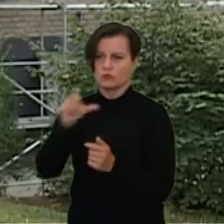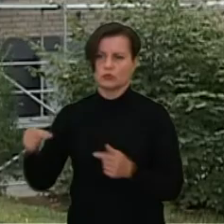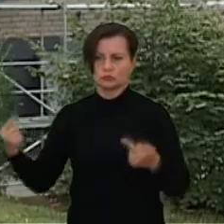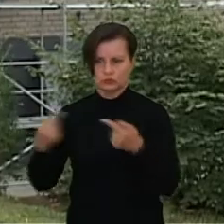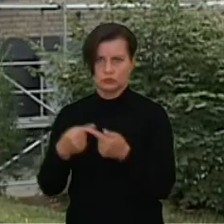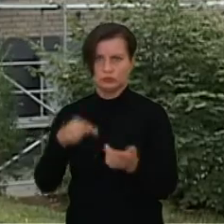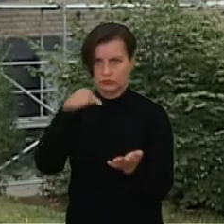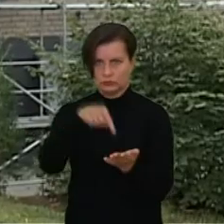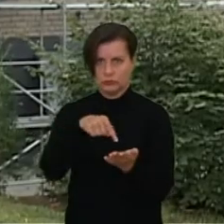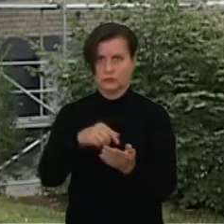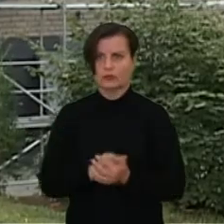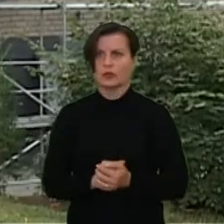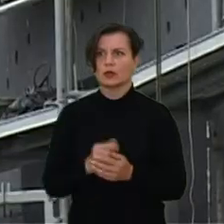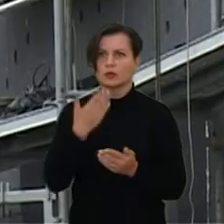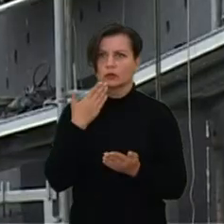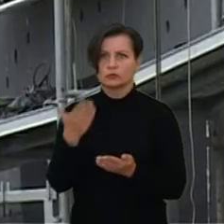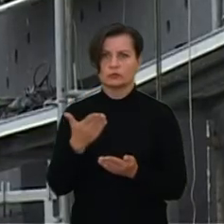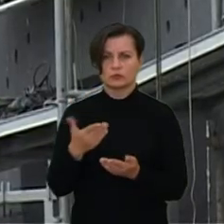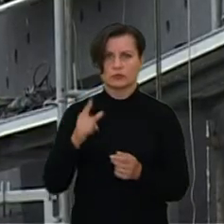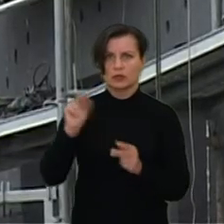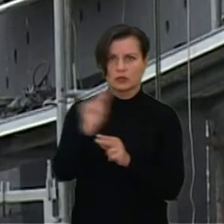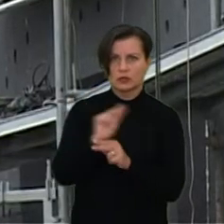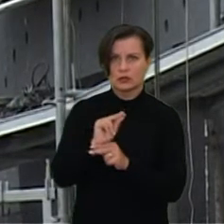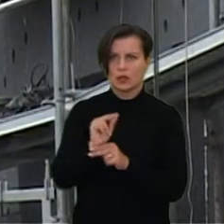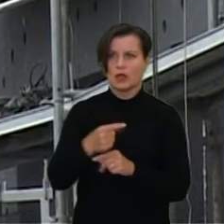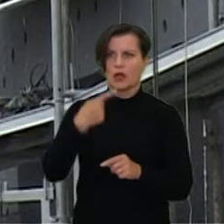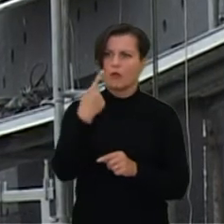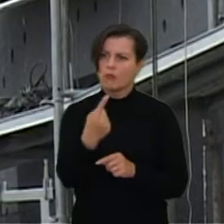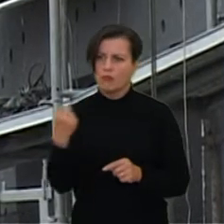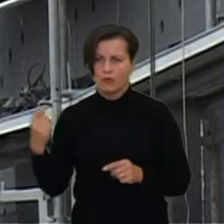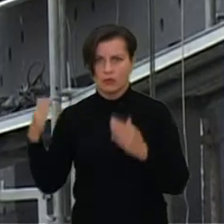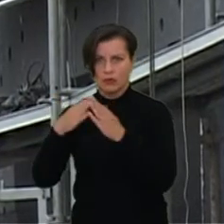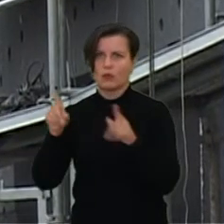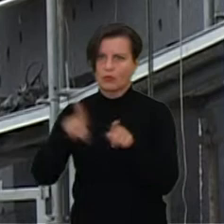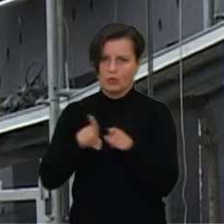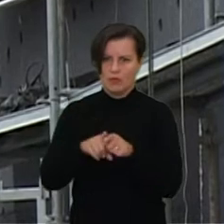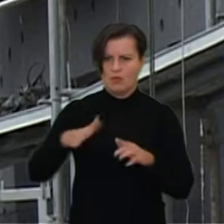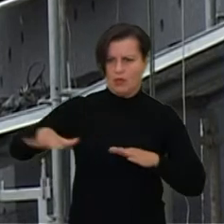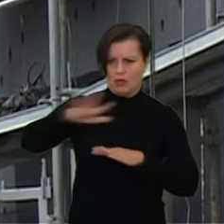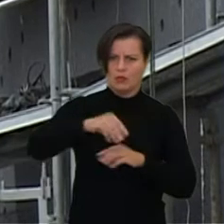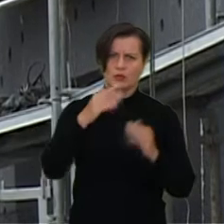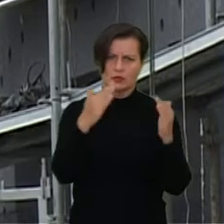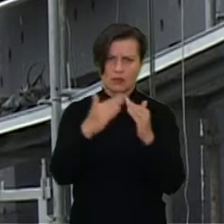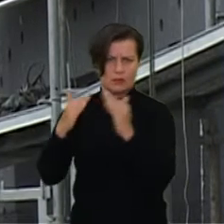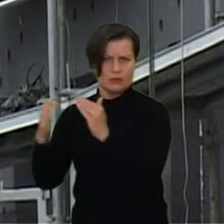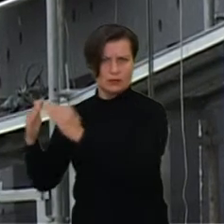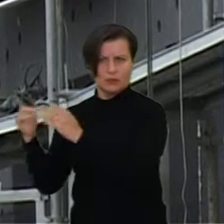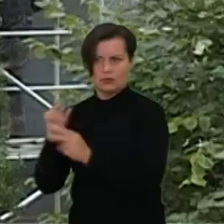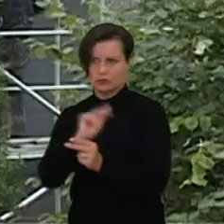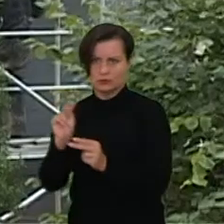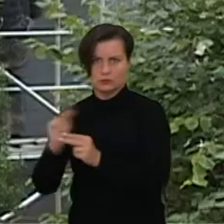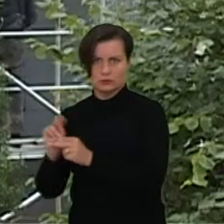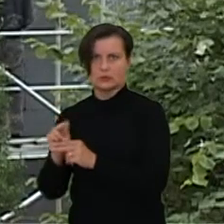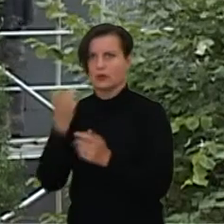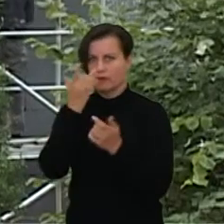paraišką, jau gyventų pritarimas būtų. Siūloma renovuoti ne tik pavienius namus, bet ir gyvenamosius kvartalus. Ne vien tik daugie būčius,